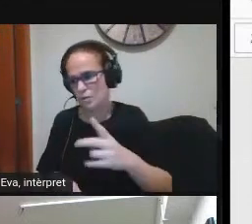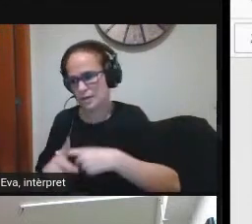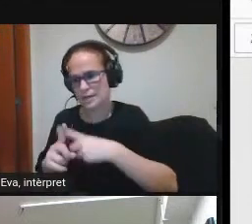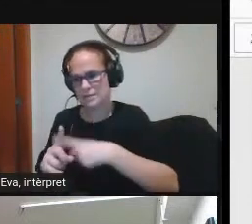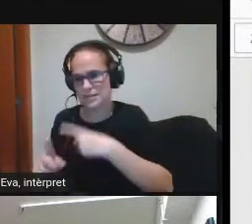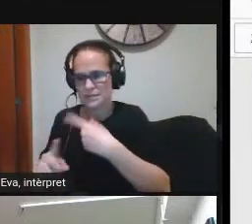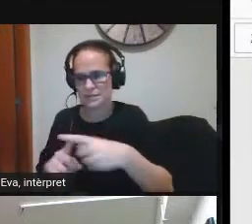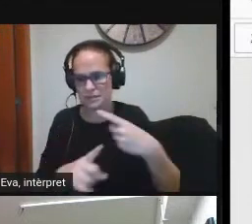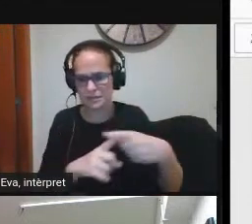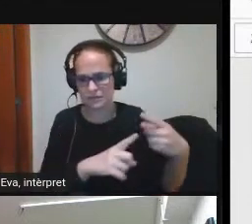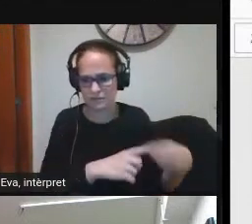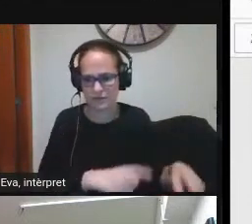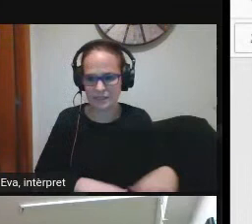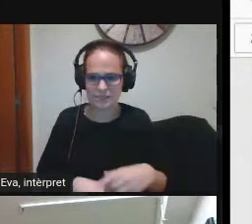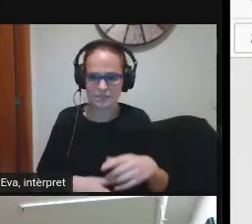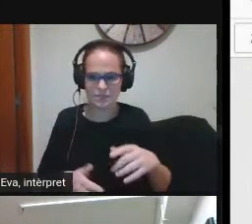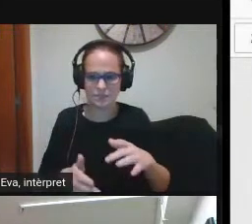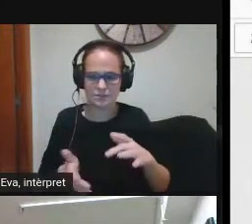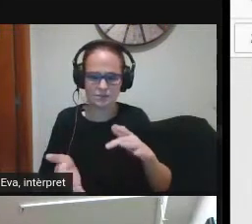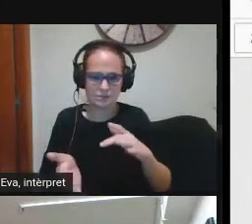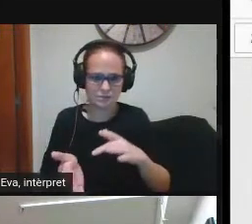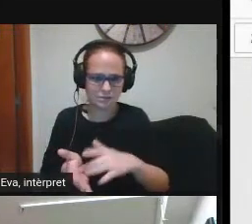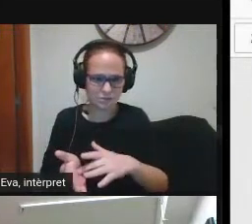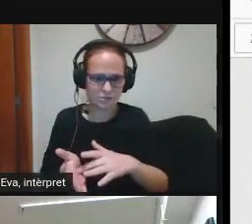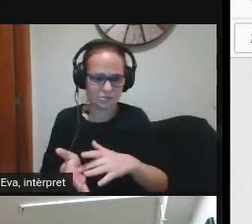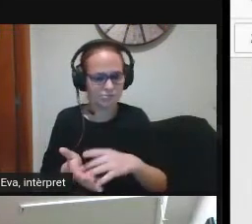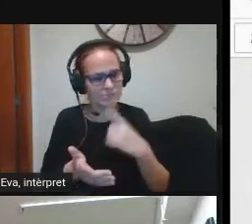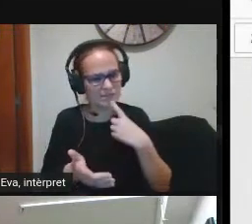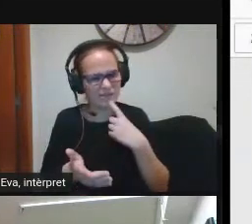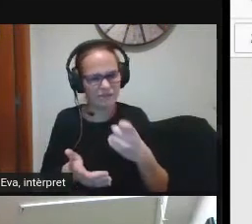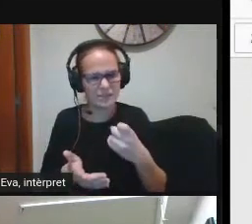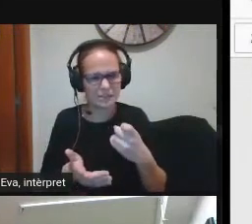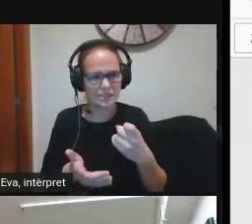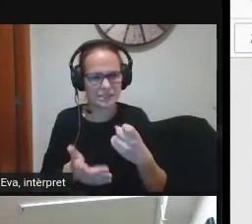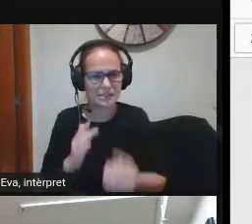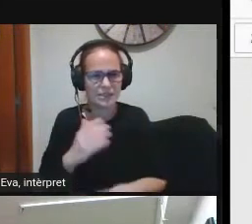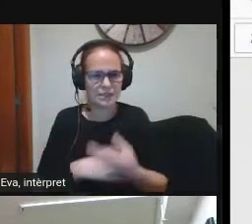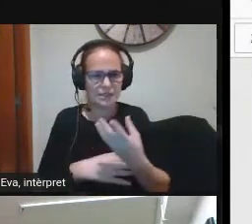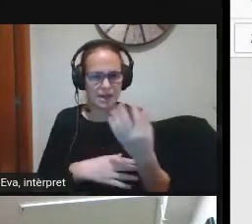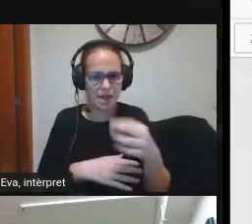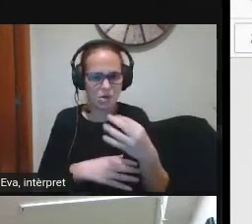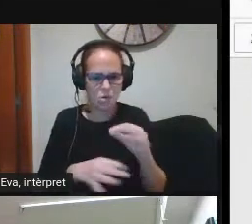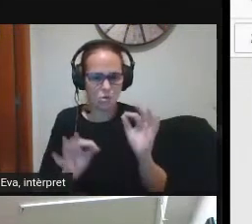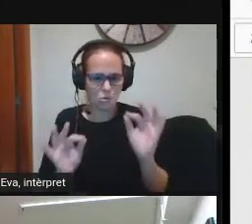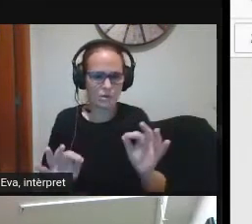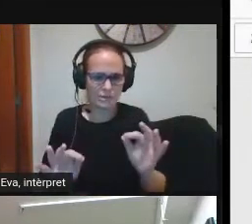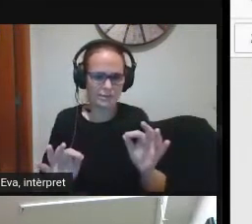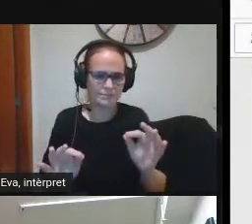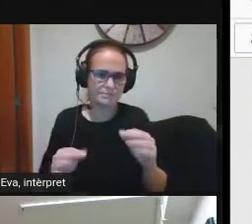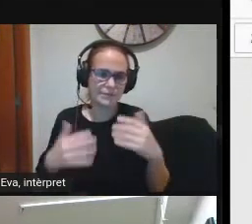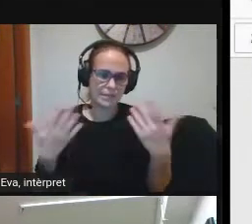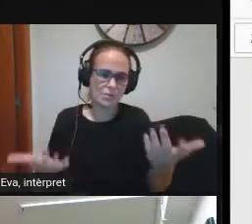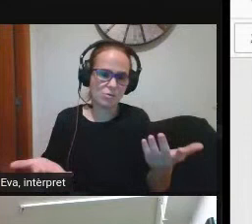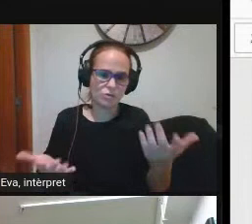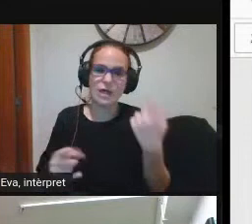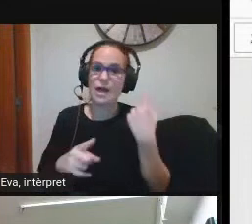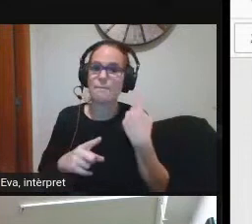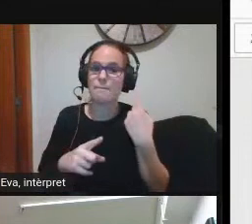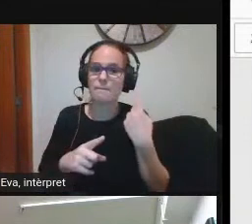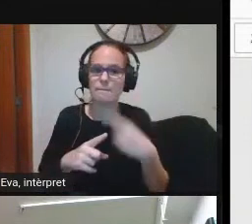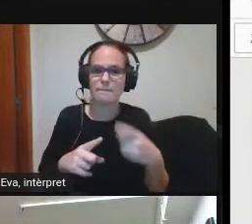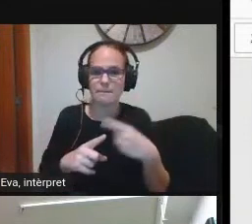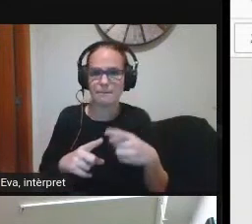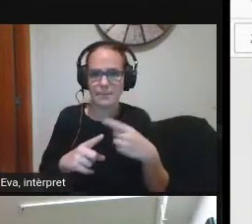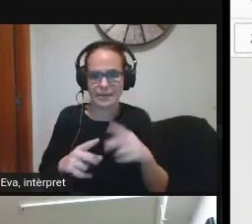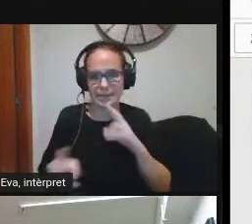nivells a partir dels quals és molt difícil crear una unitat en aquest sentit el per què queda